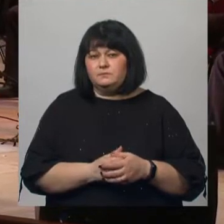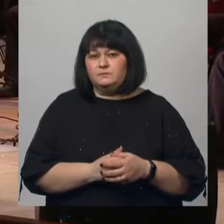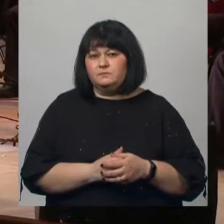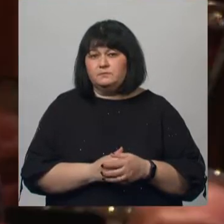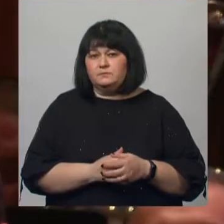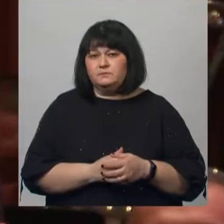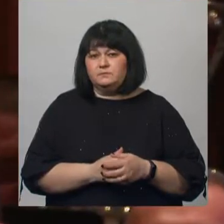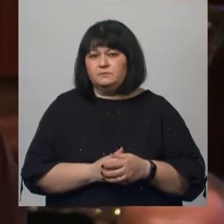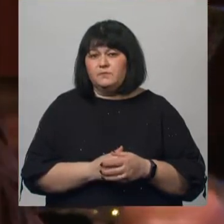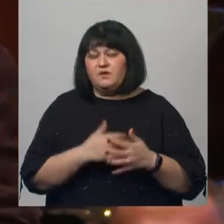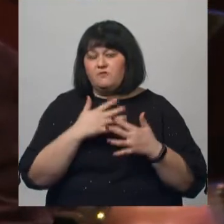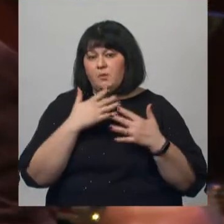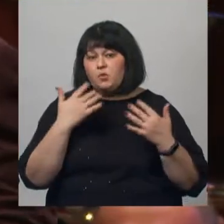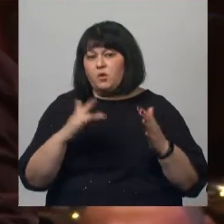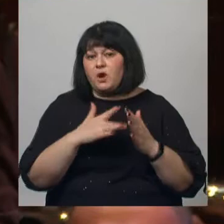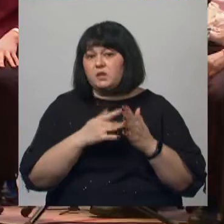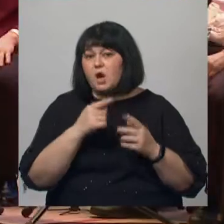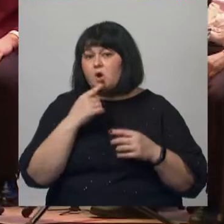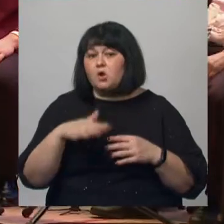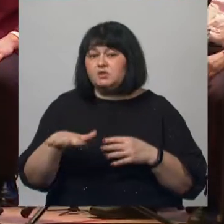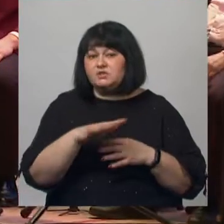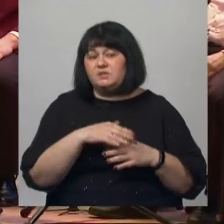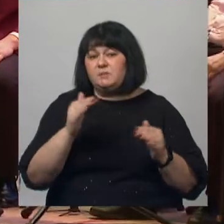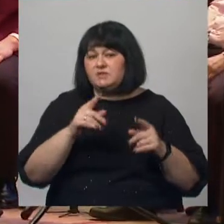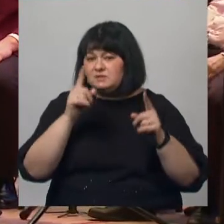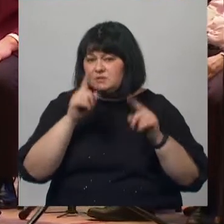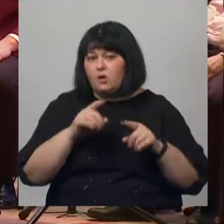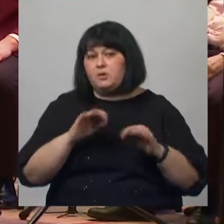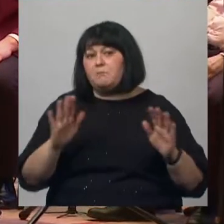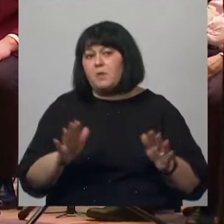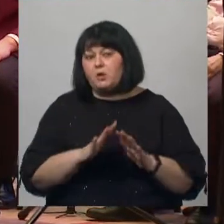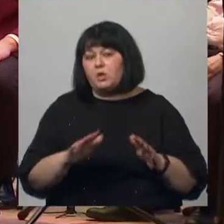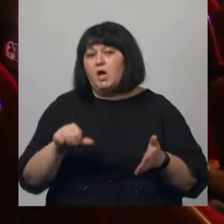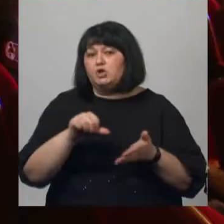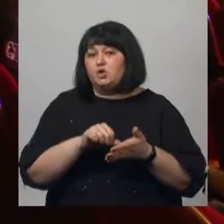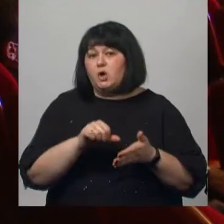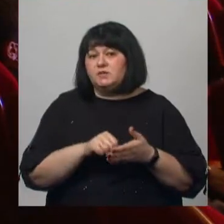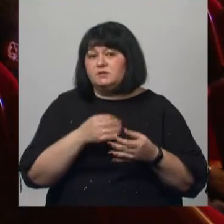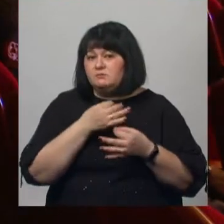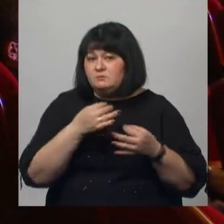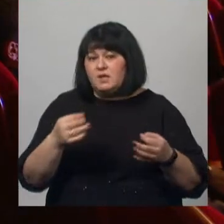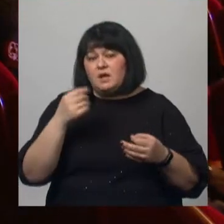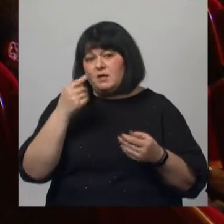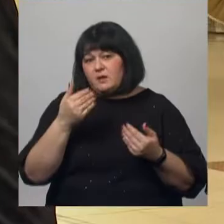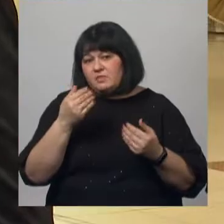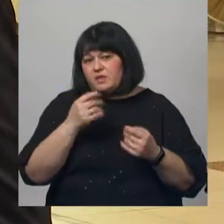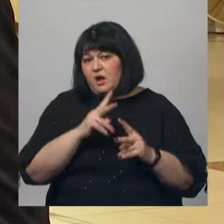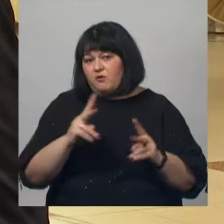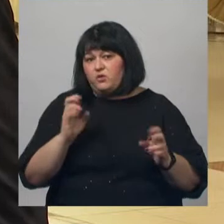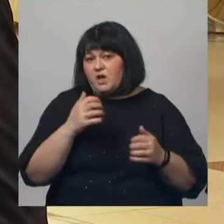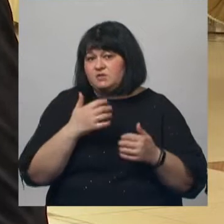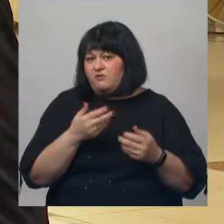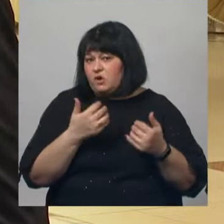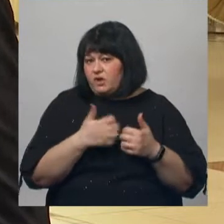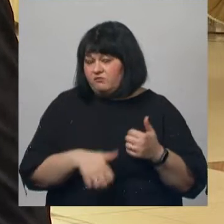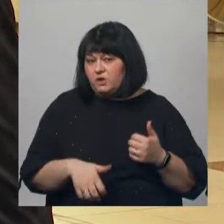Во многих городах России эти песни знают и поют. Солисты признаются, его сочинения никого не оставляют равнодушным. Каждая